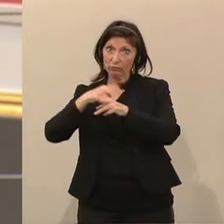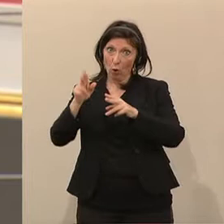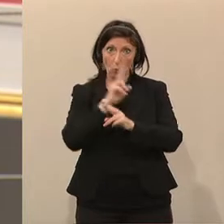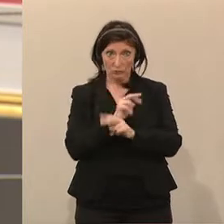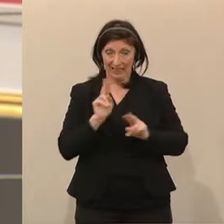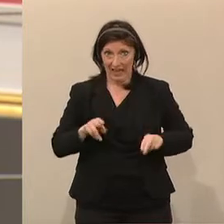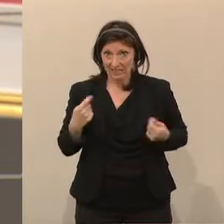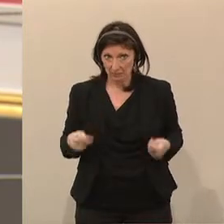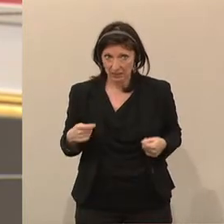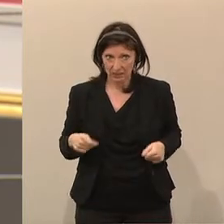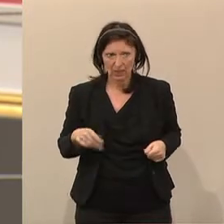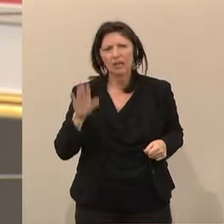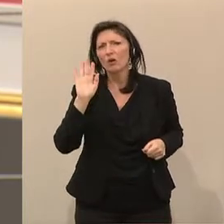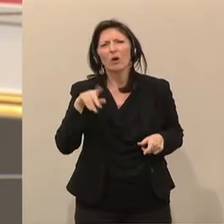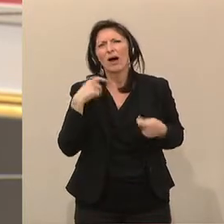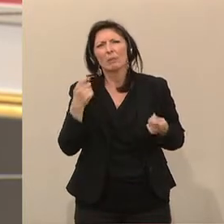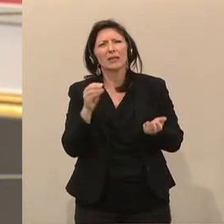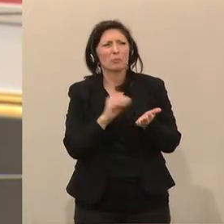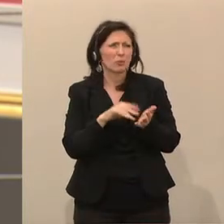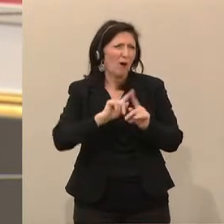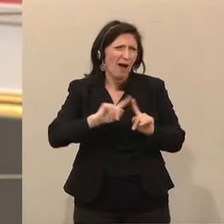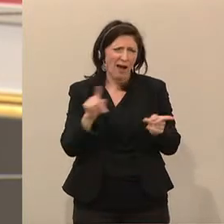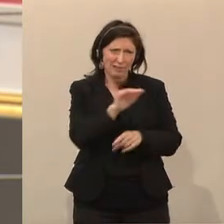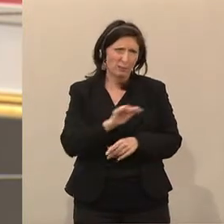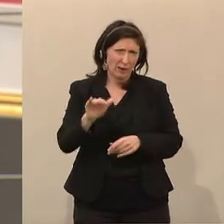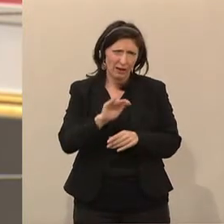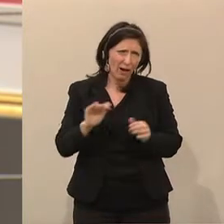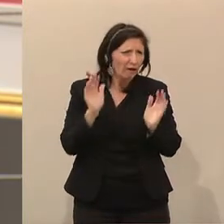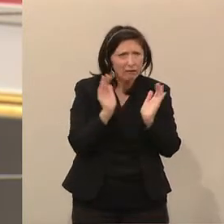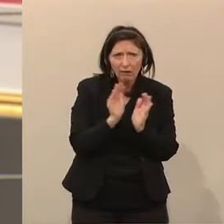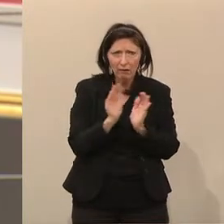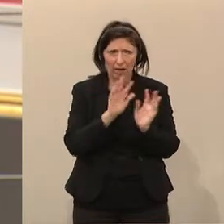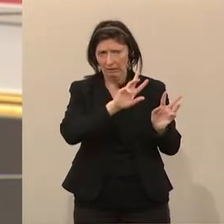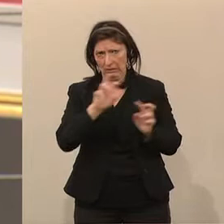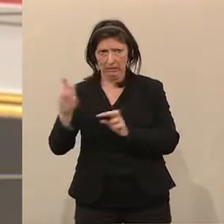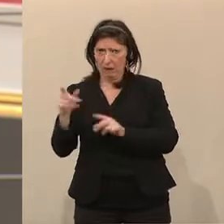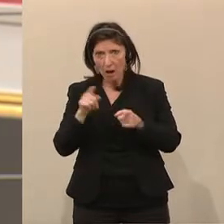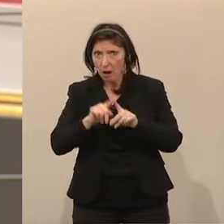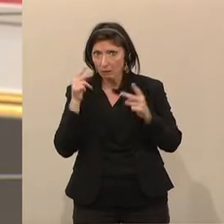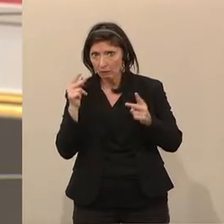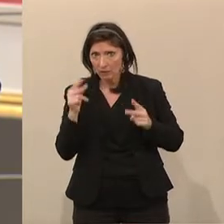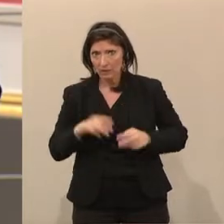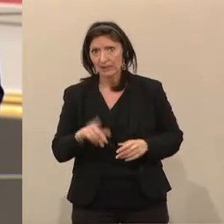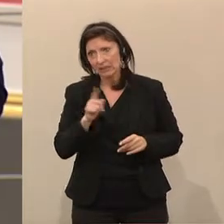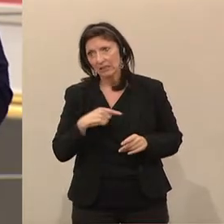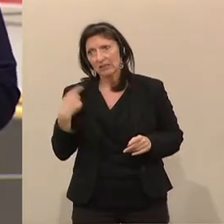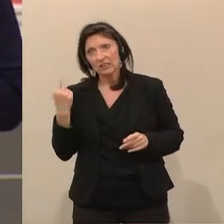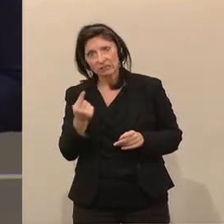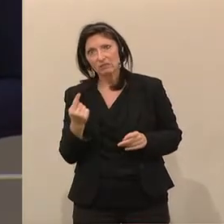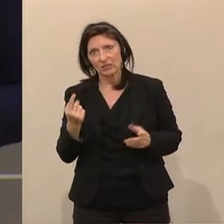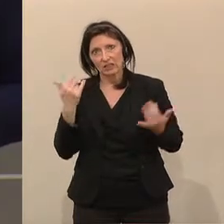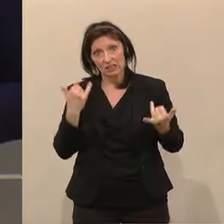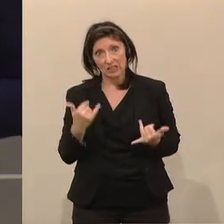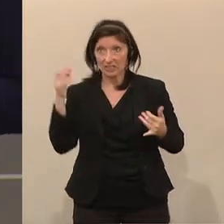Es gibt natürlich noch eine Vielzahl von kleineren Dossiers, die auch sehr wichtig sein werden. Wir sind dabei, das schon sehr eng